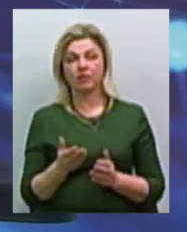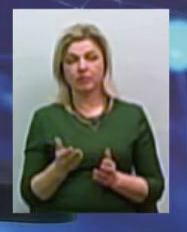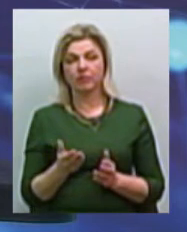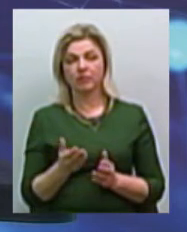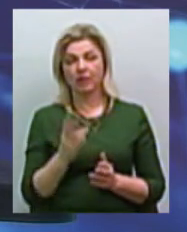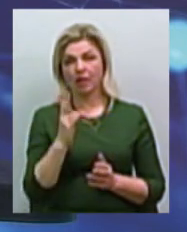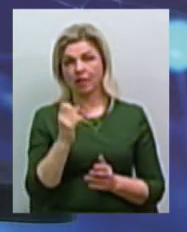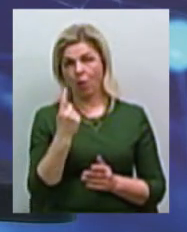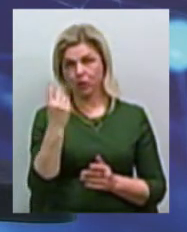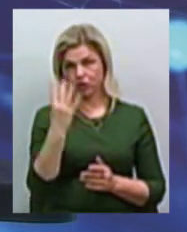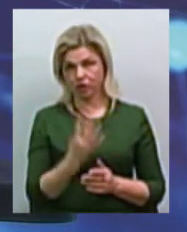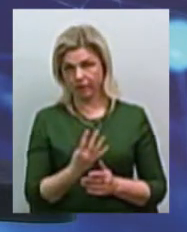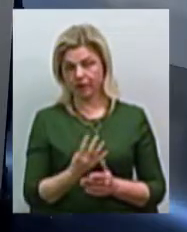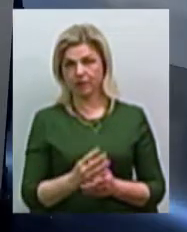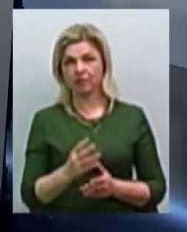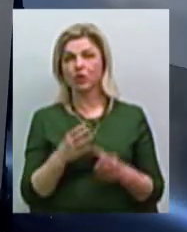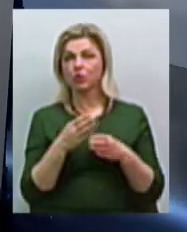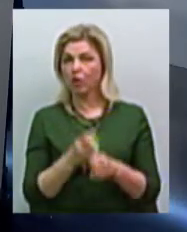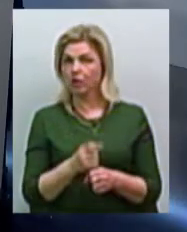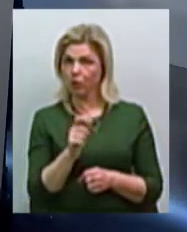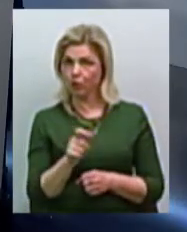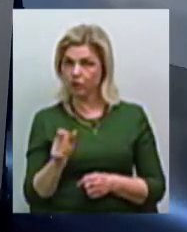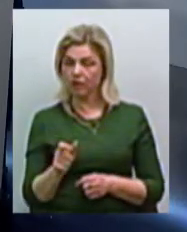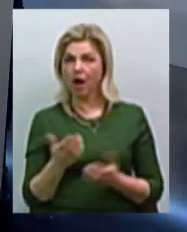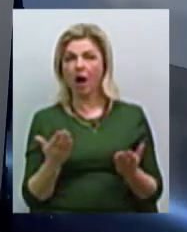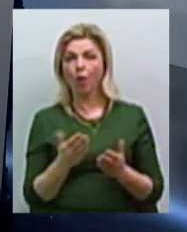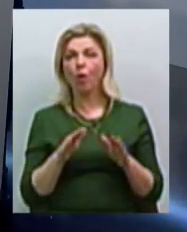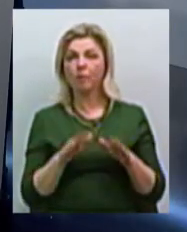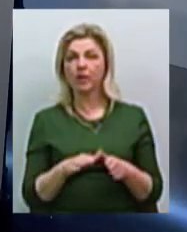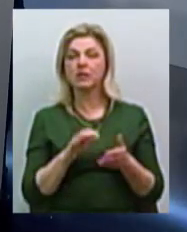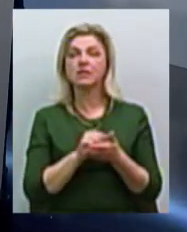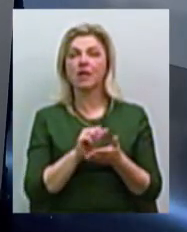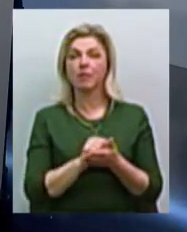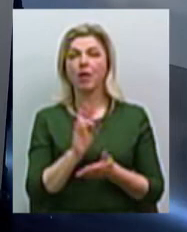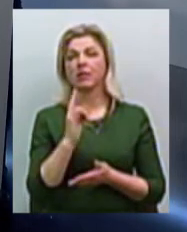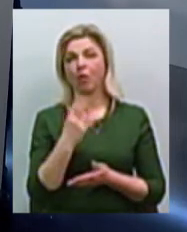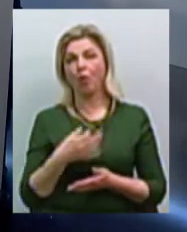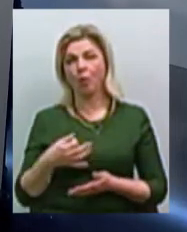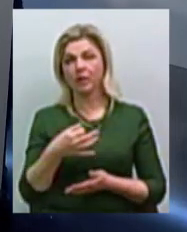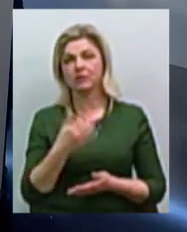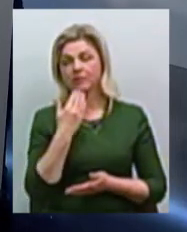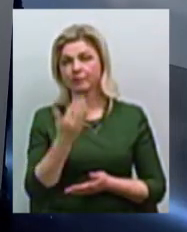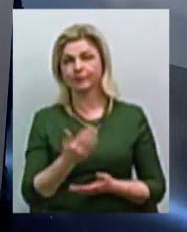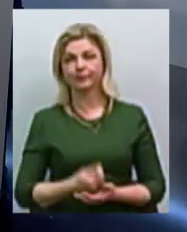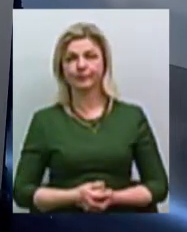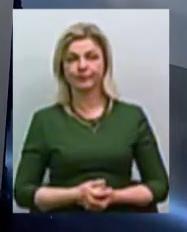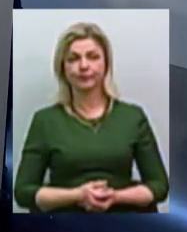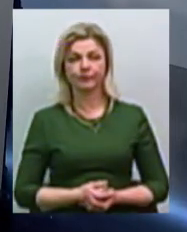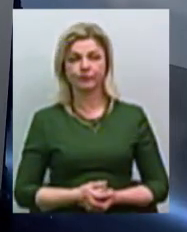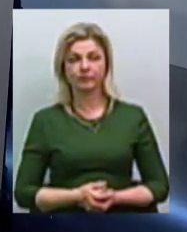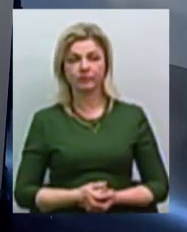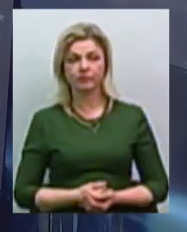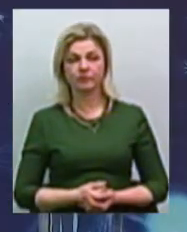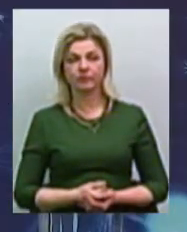на чверть. Яке місце в цьому переліку посідає Миколаївська область? Я хочу сказати, що,